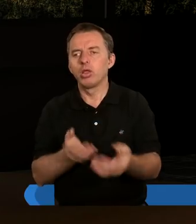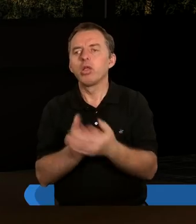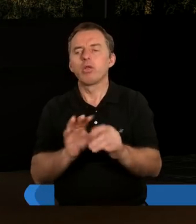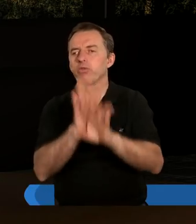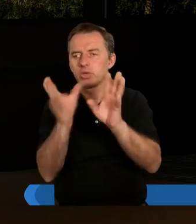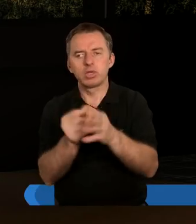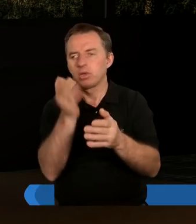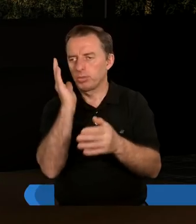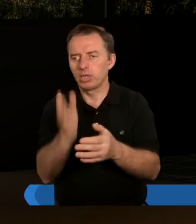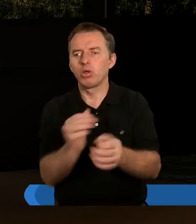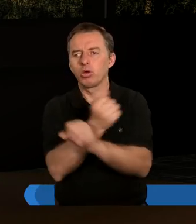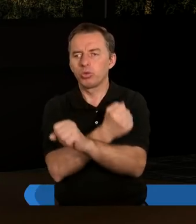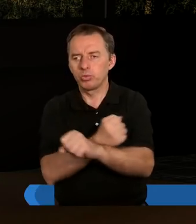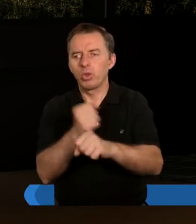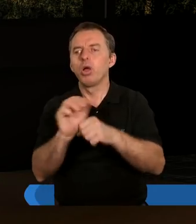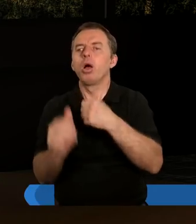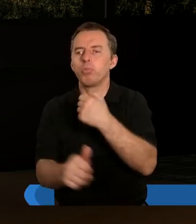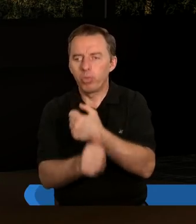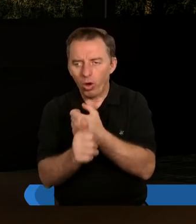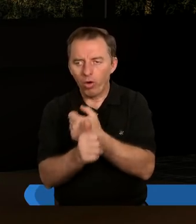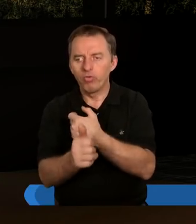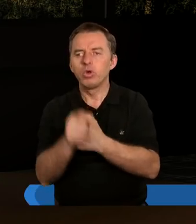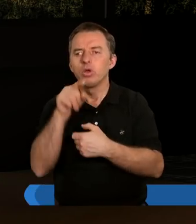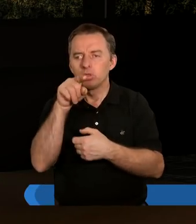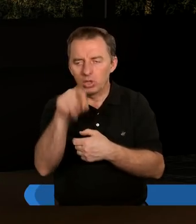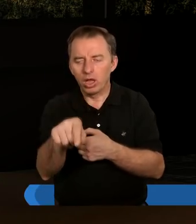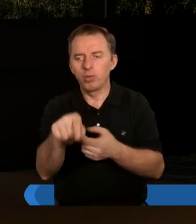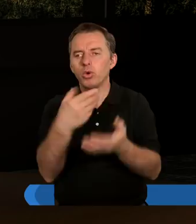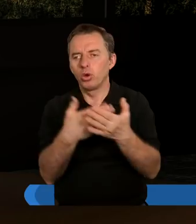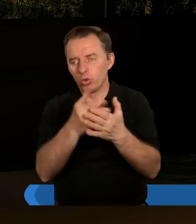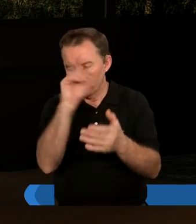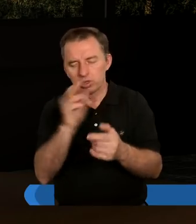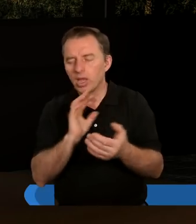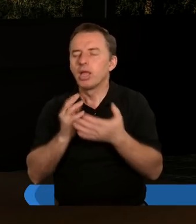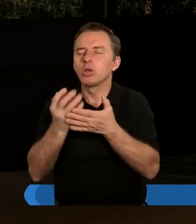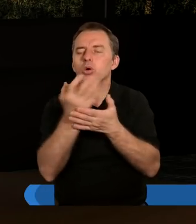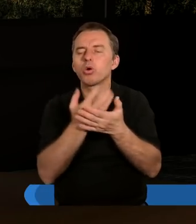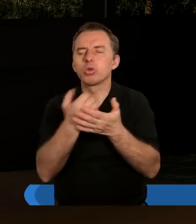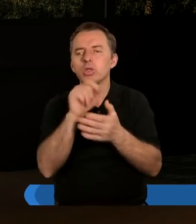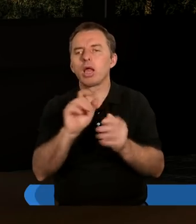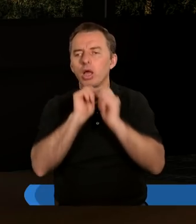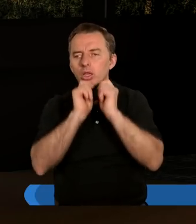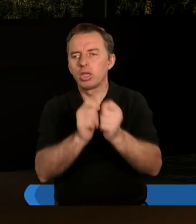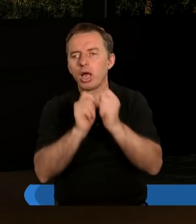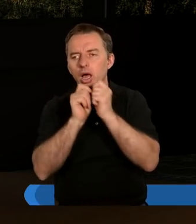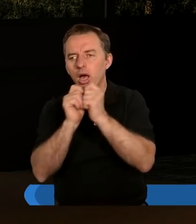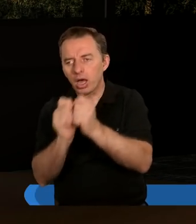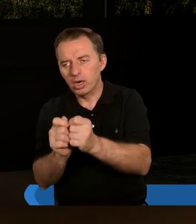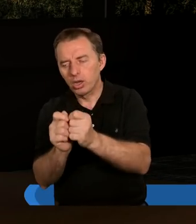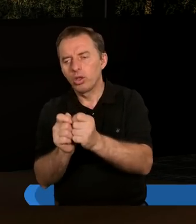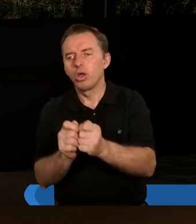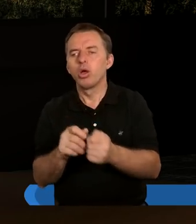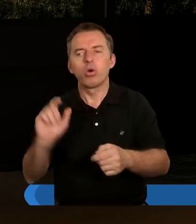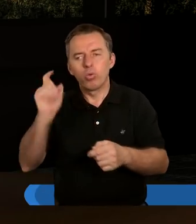wszyscy będą zbawieni. Jest powód tego, czemu ci ludzie nie skorzystają z tego daru. Ja tę instytucję